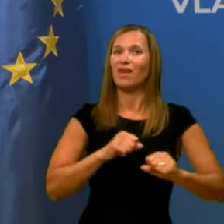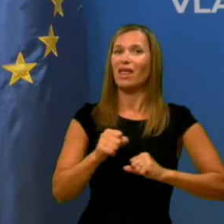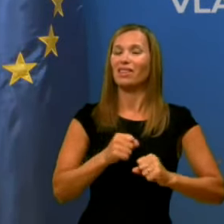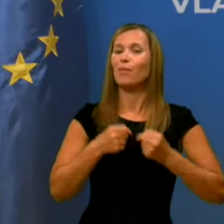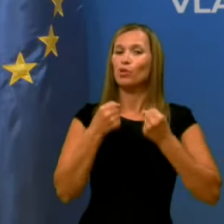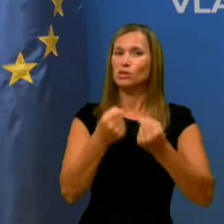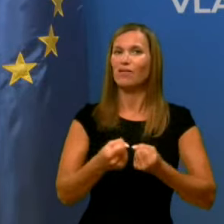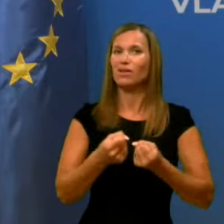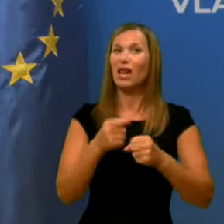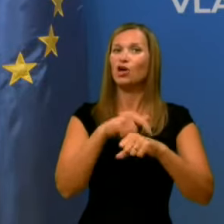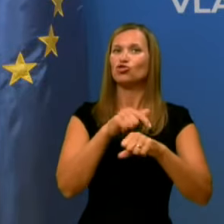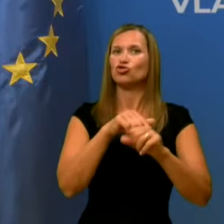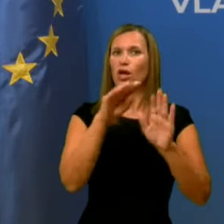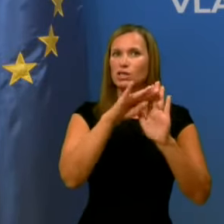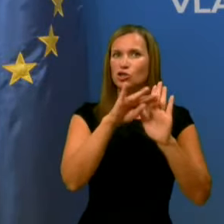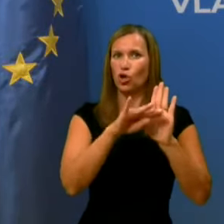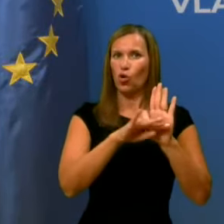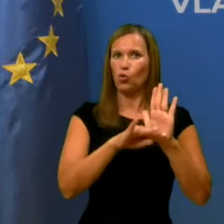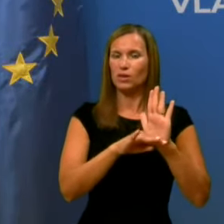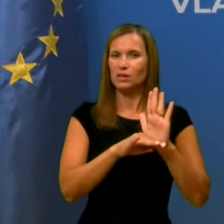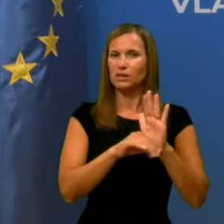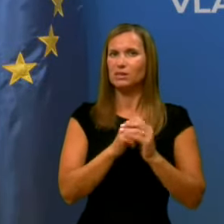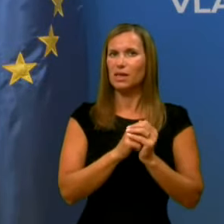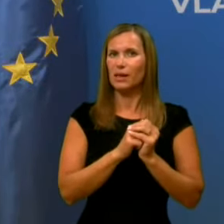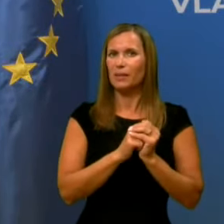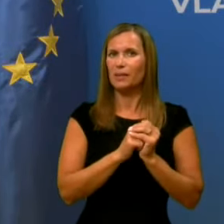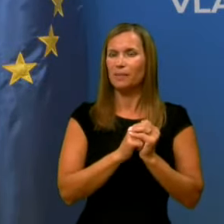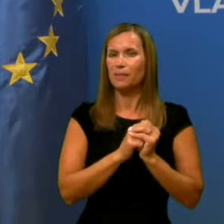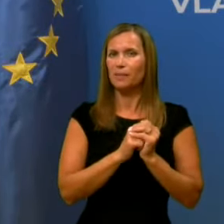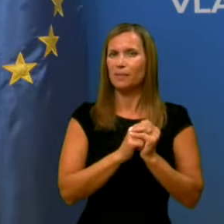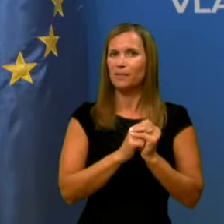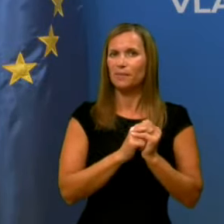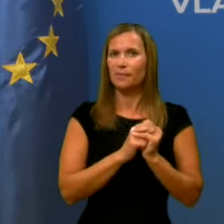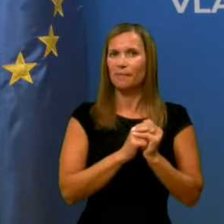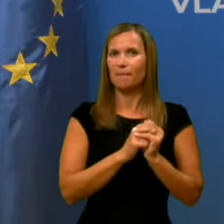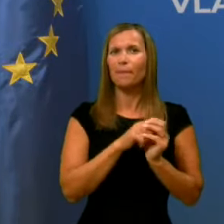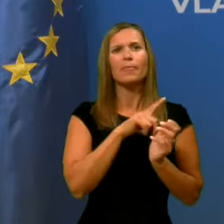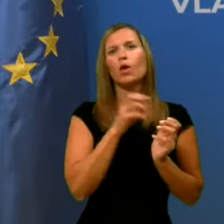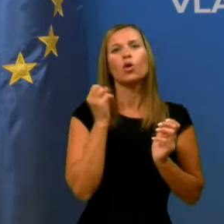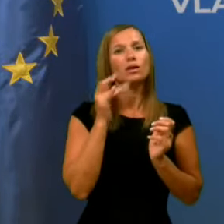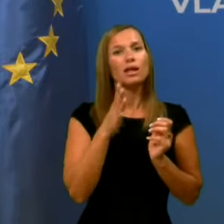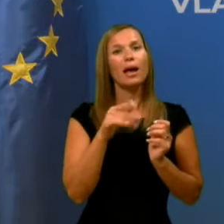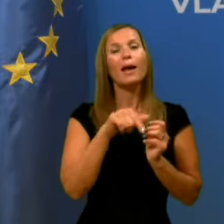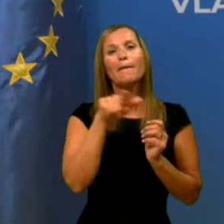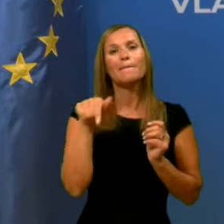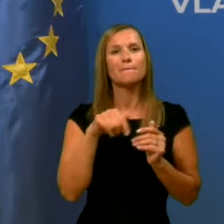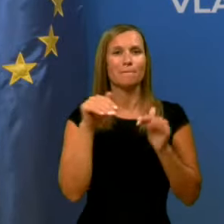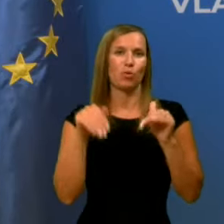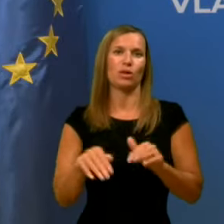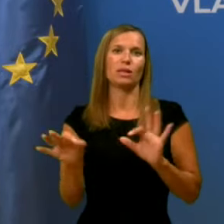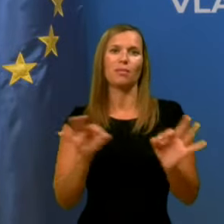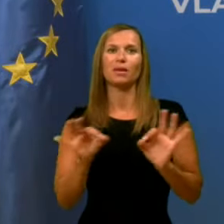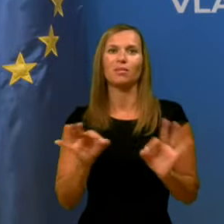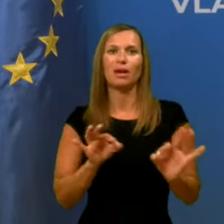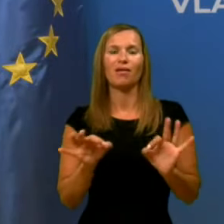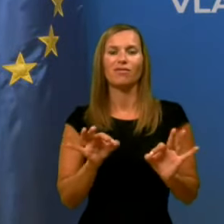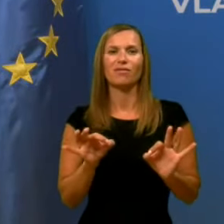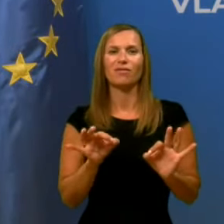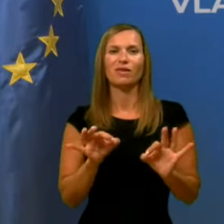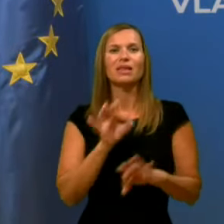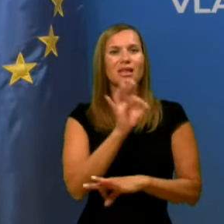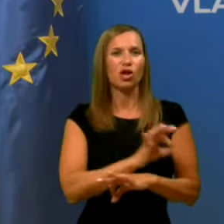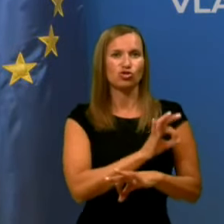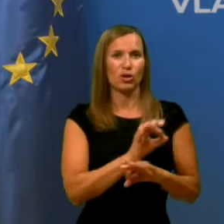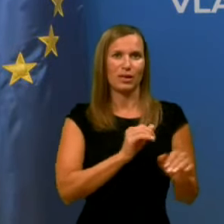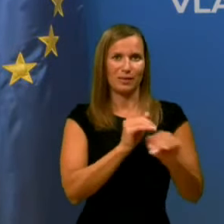se ne motim, za oba ministra manj to vprašanje. Dokdaj morate pripraviti nek načrt